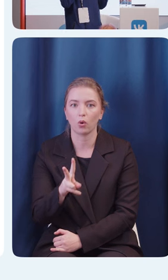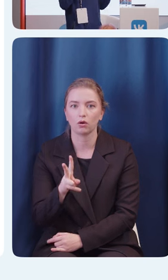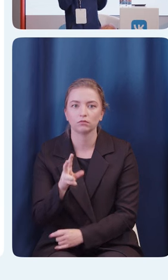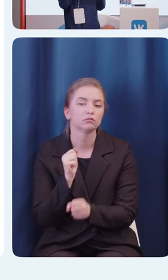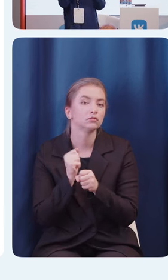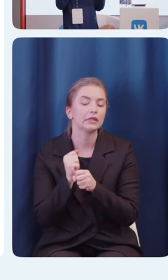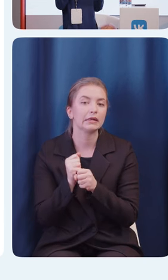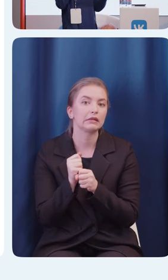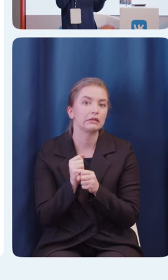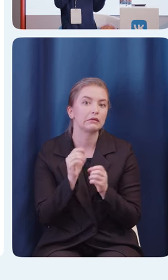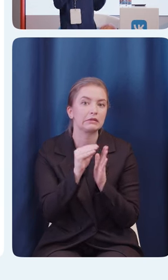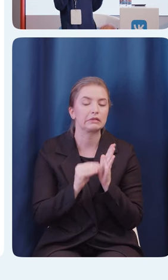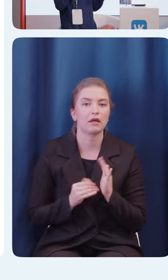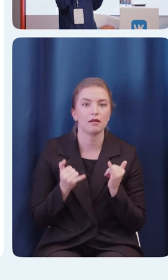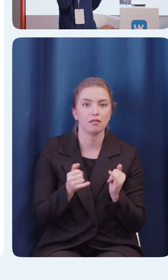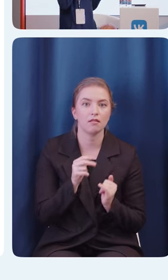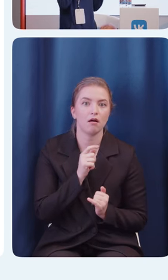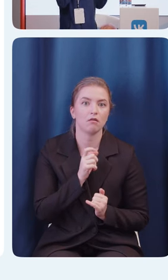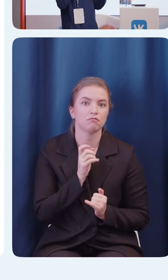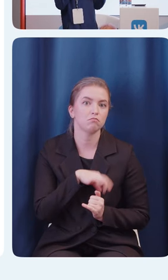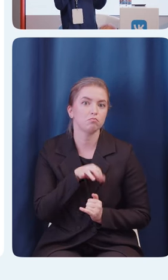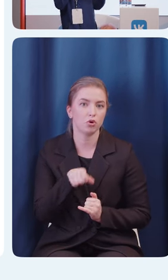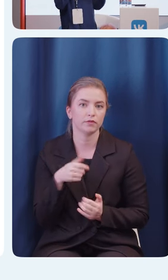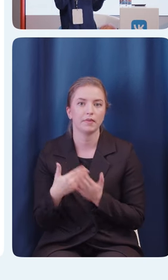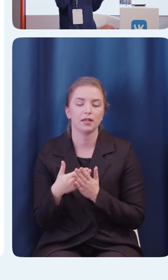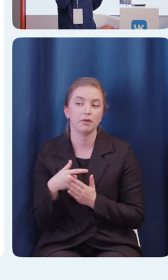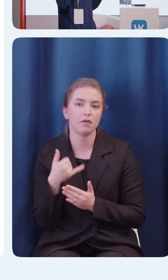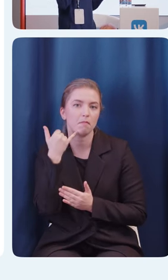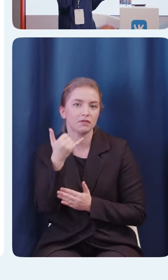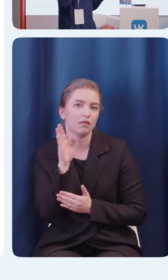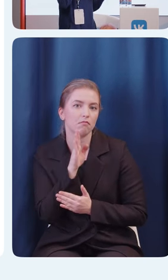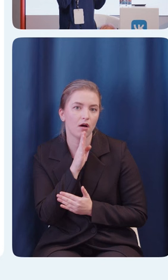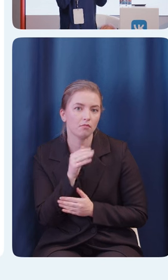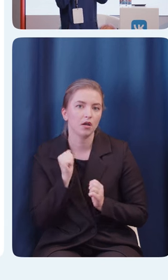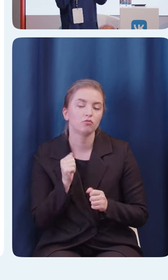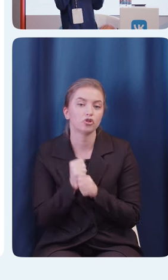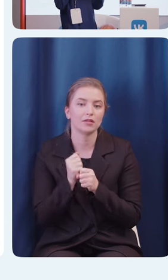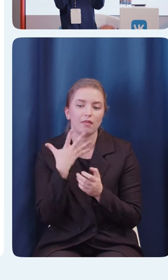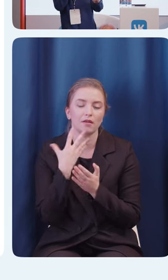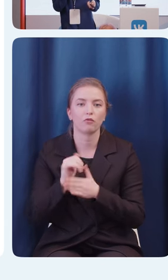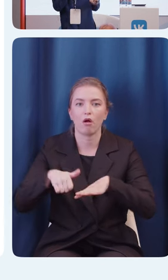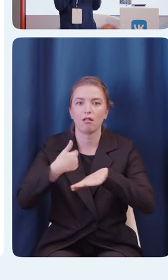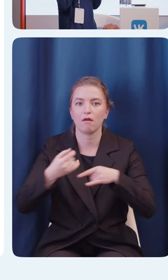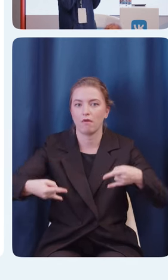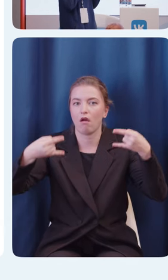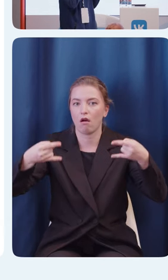есть такой сценарий, например, у вас позвонить маме, вы можете его вынести на главный экран в виде виджета.